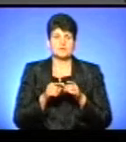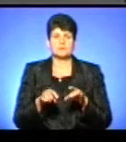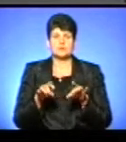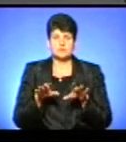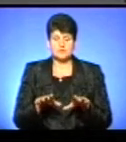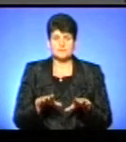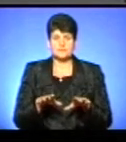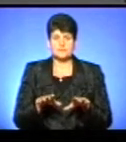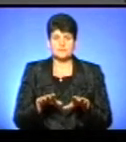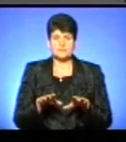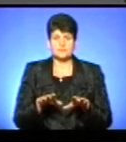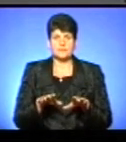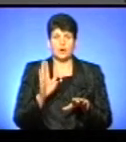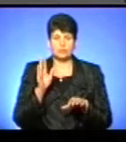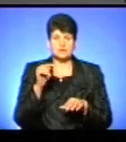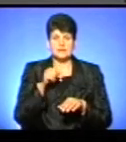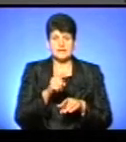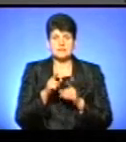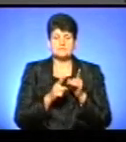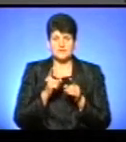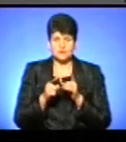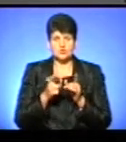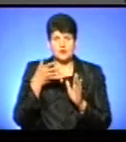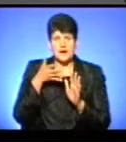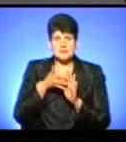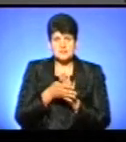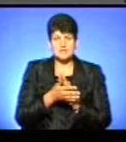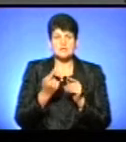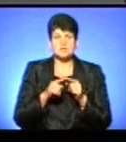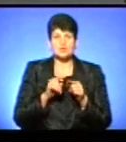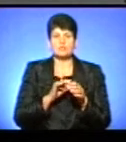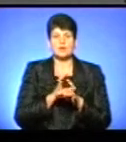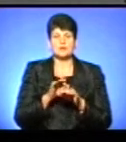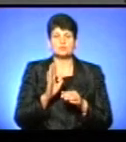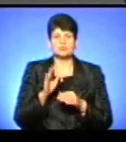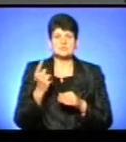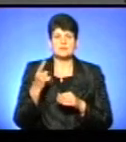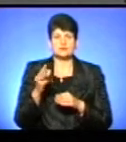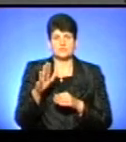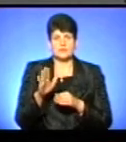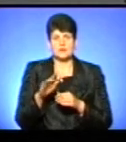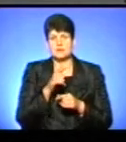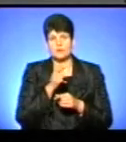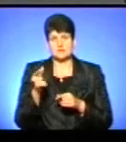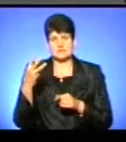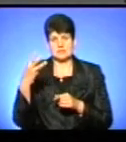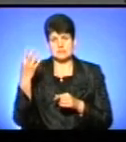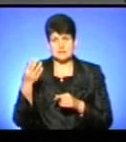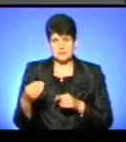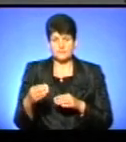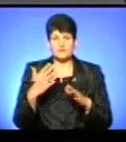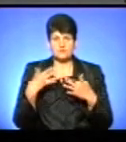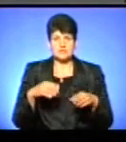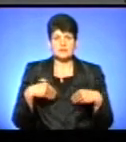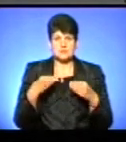буде така зміна, що початок реалізації цього проєкту буде з 1 вересня і на протязі 30 днів. Тобто вже